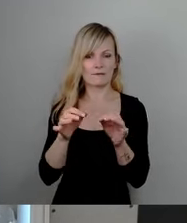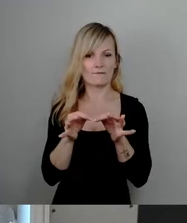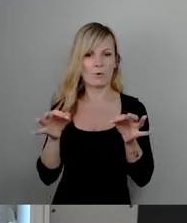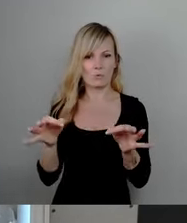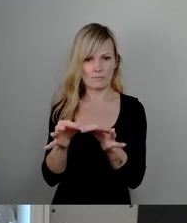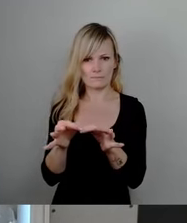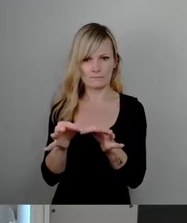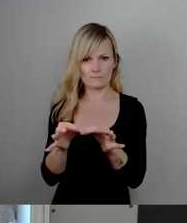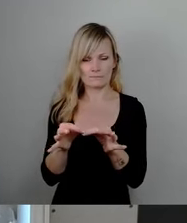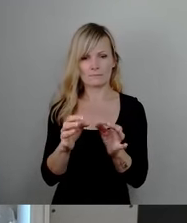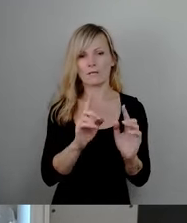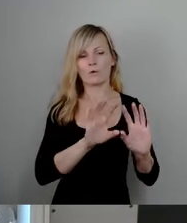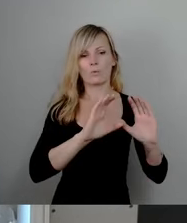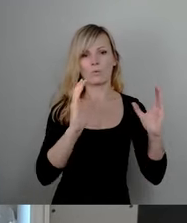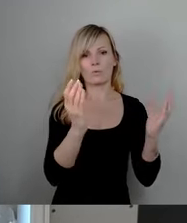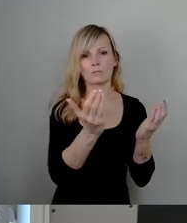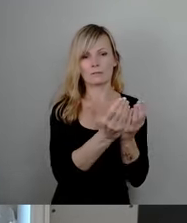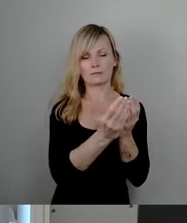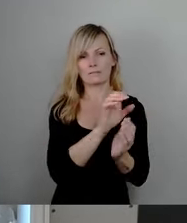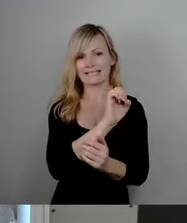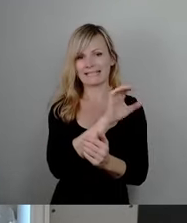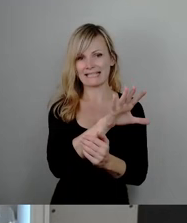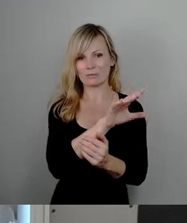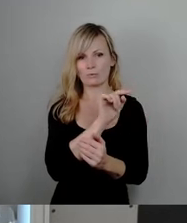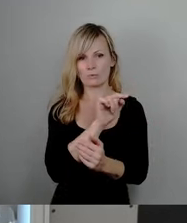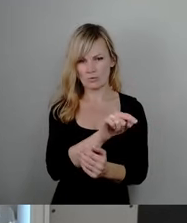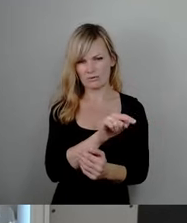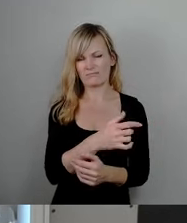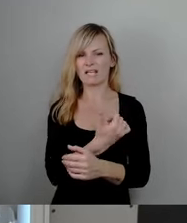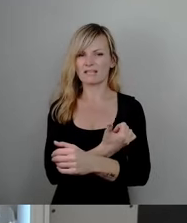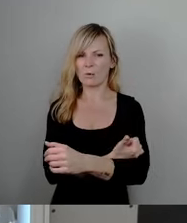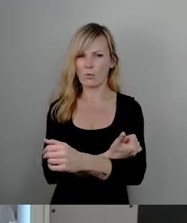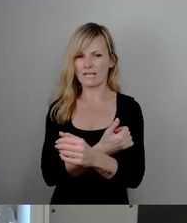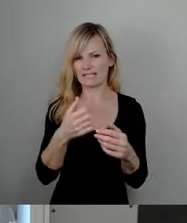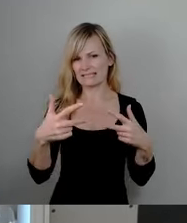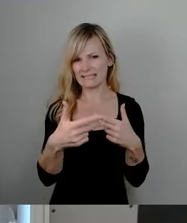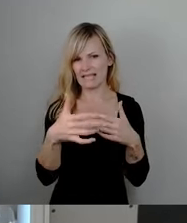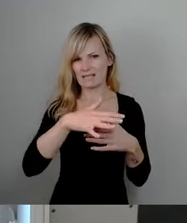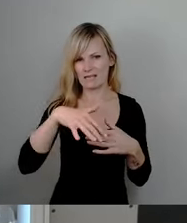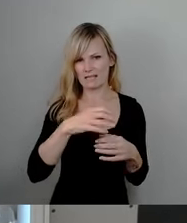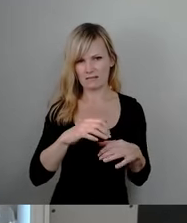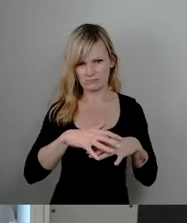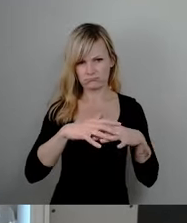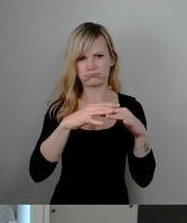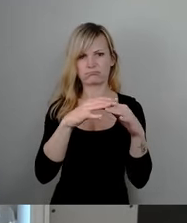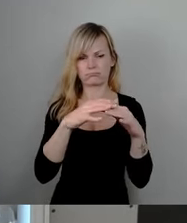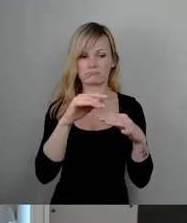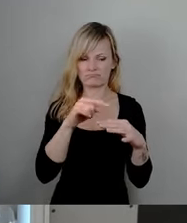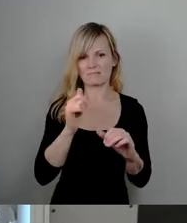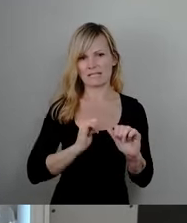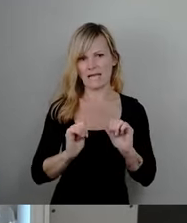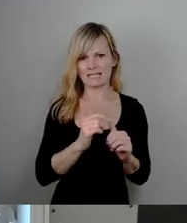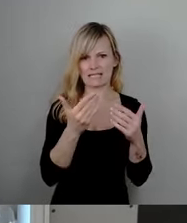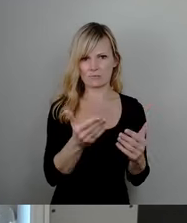Rundkino eine Drogenszene, die sich dort leider ergeben hat, neben dem Wiener Platz. Dort